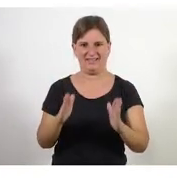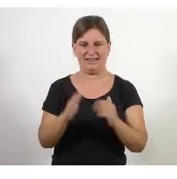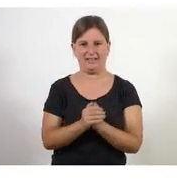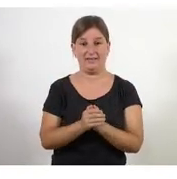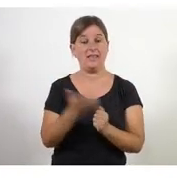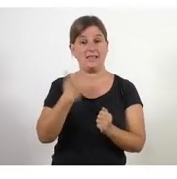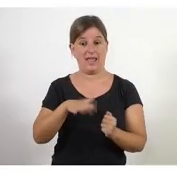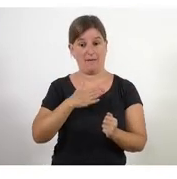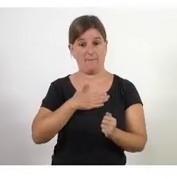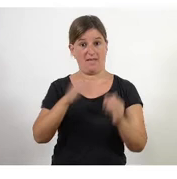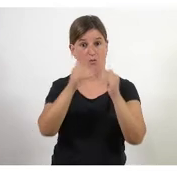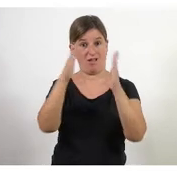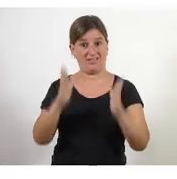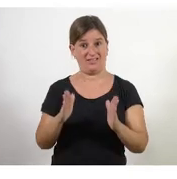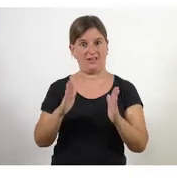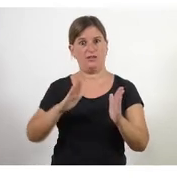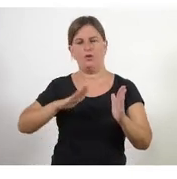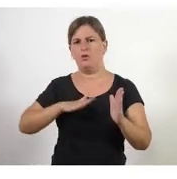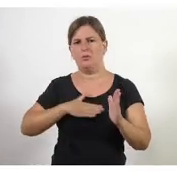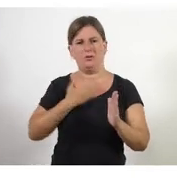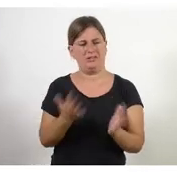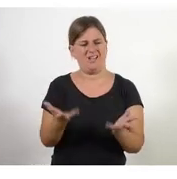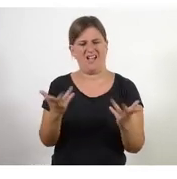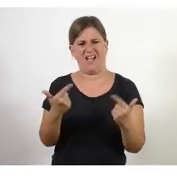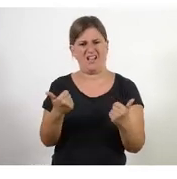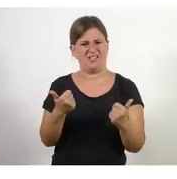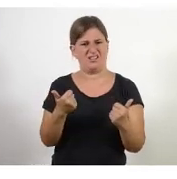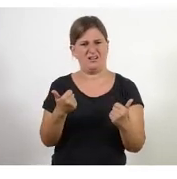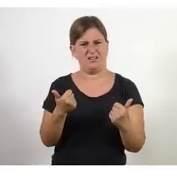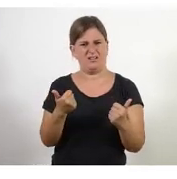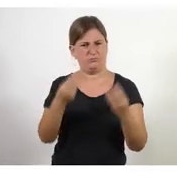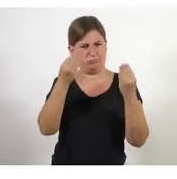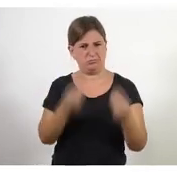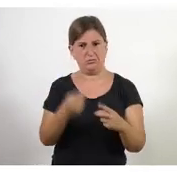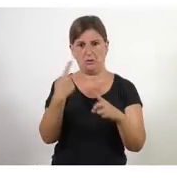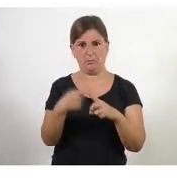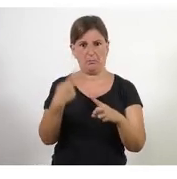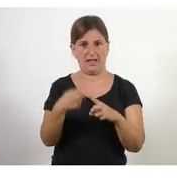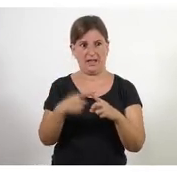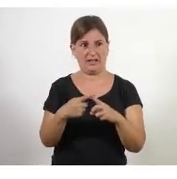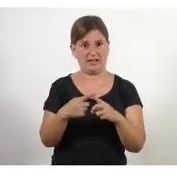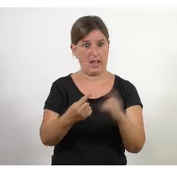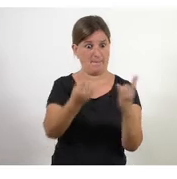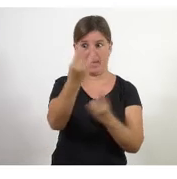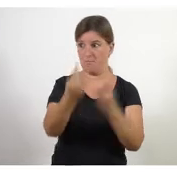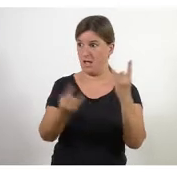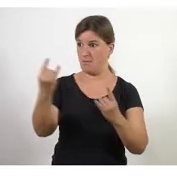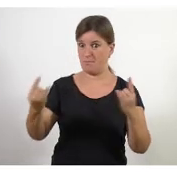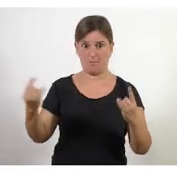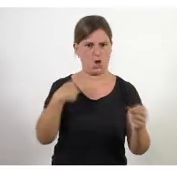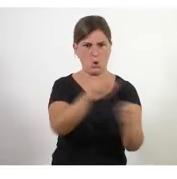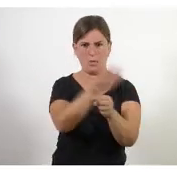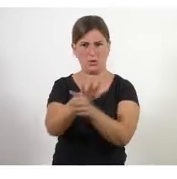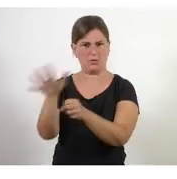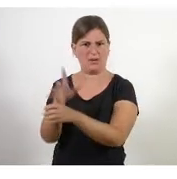ja la teva organització pot ser superàgil perquè pot respondre amb moltíssima rapidesa amb